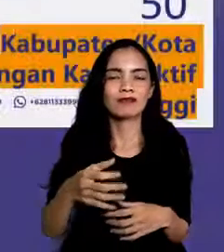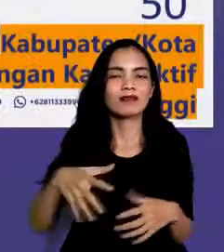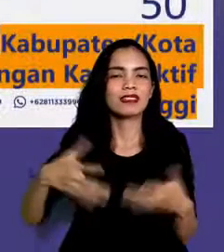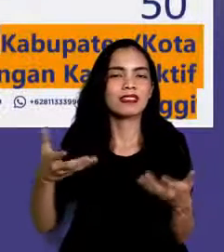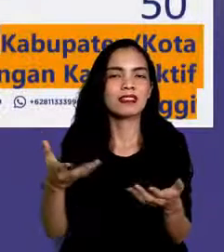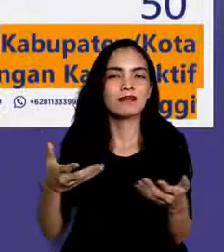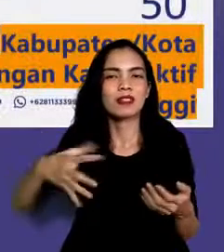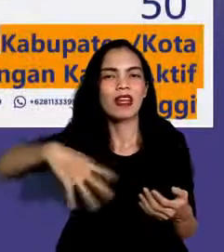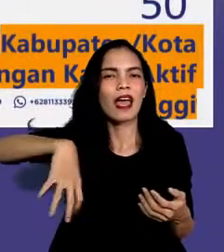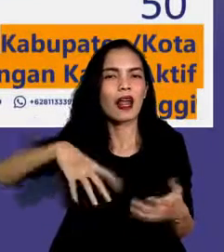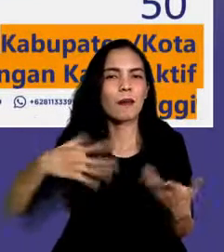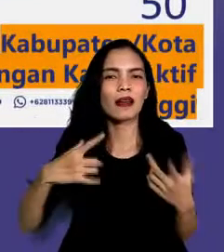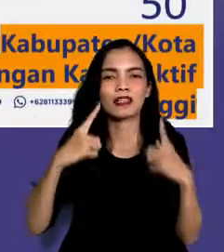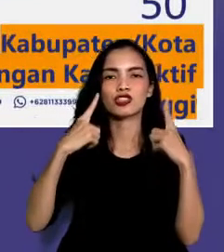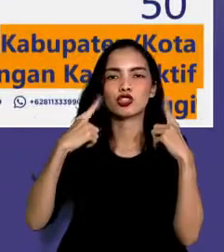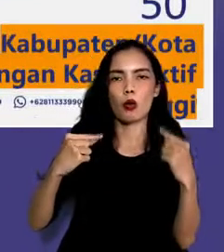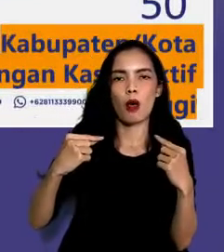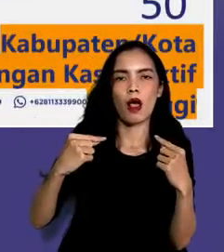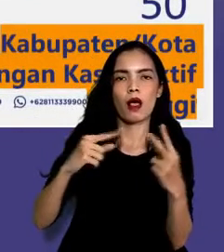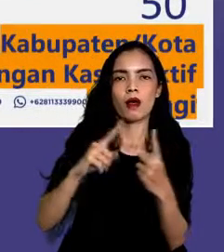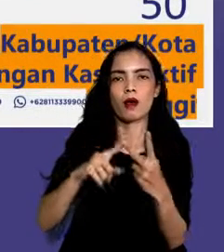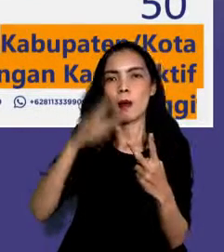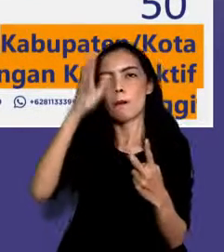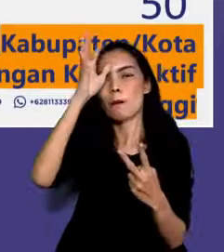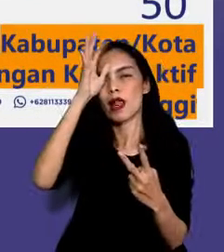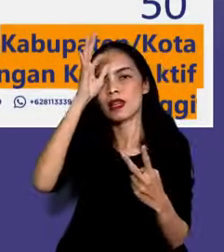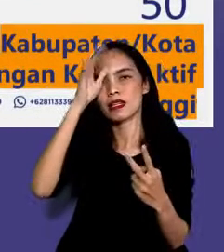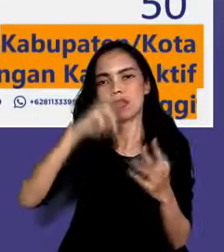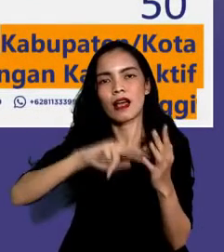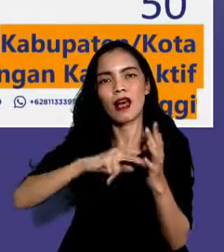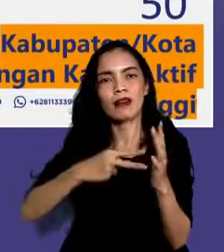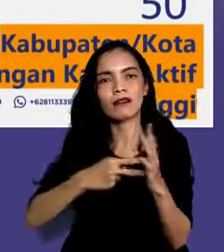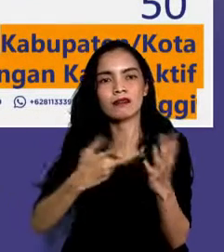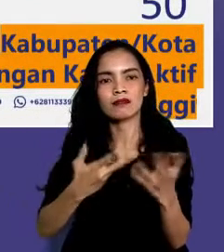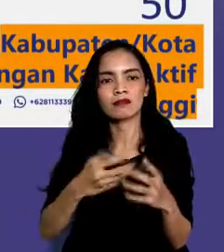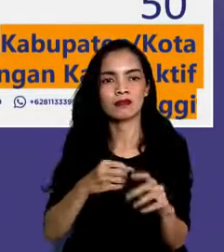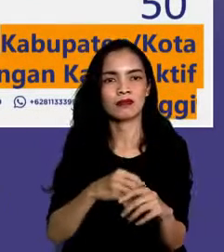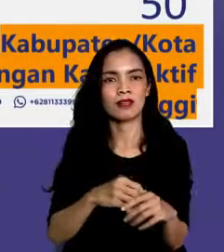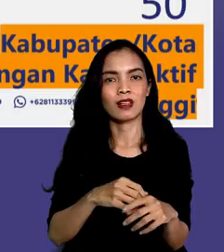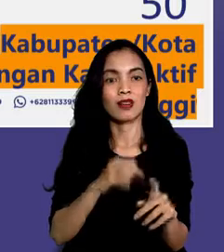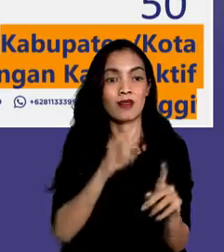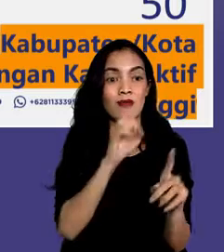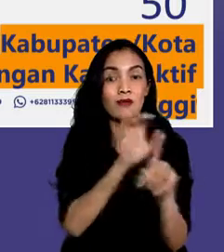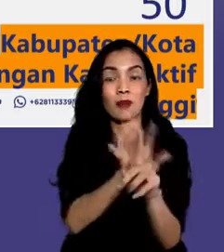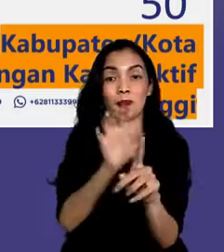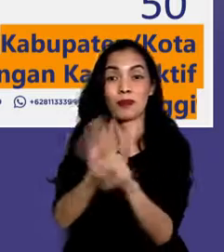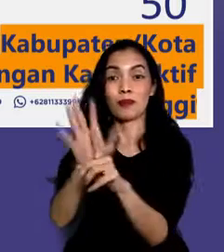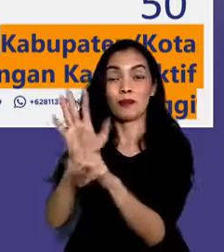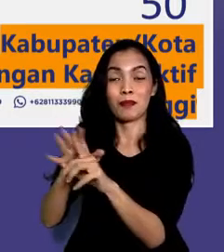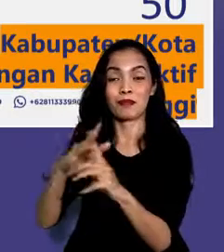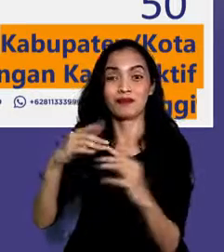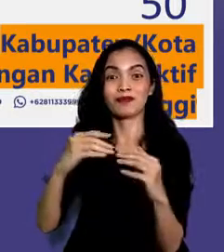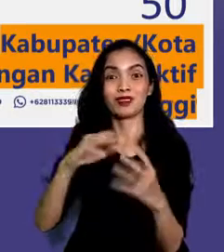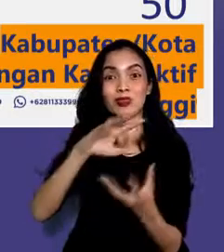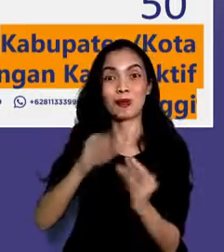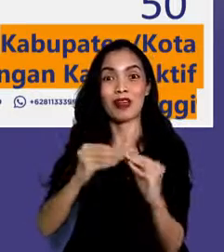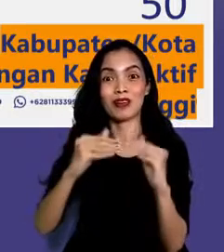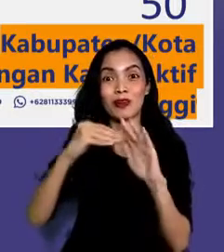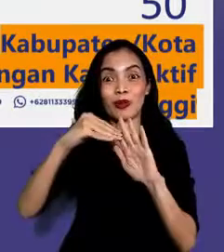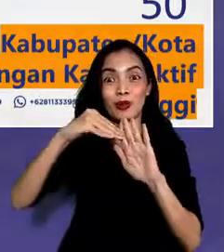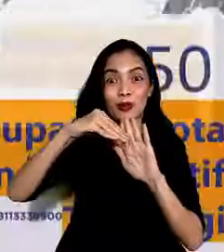Jawa dan Bali, artinya penurunan kasus positif memang harus terus dipertahankan,